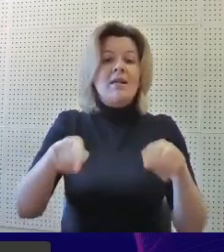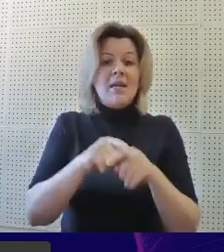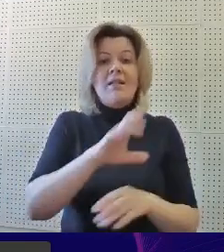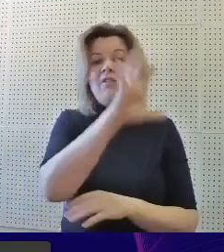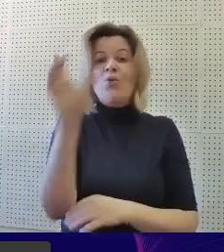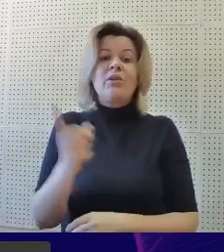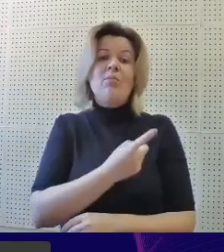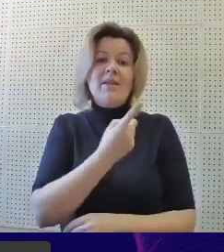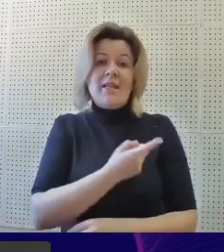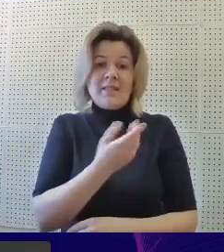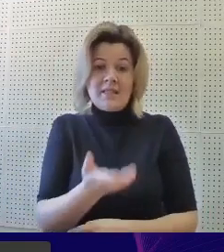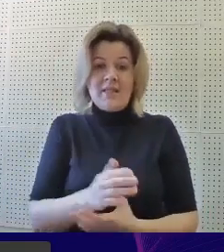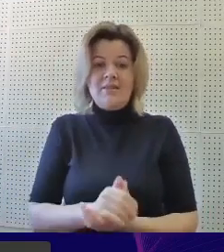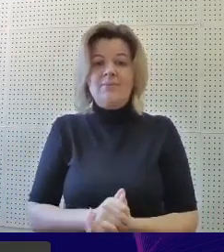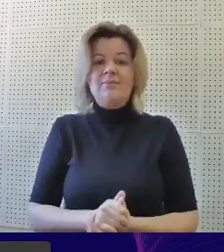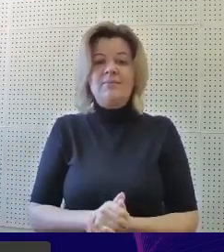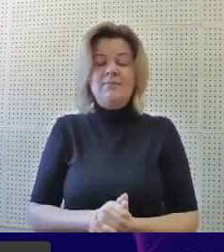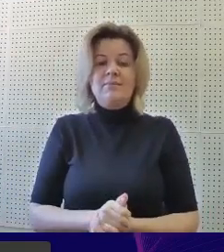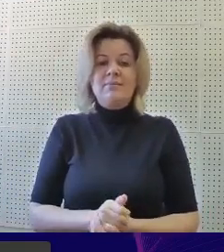организованы фотомастерские.